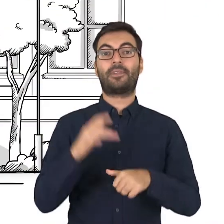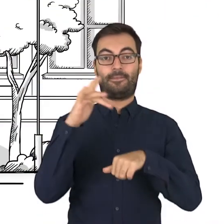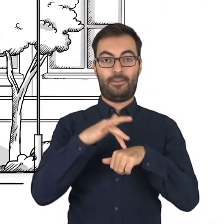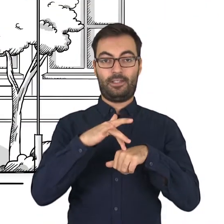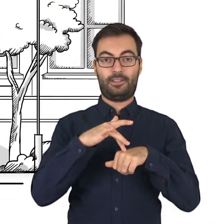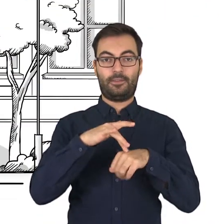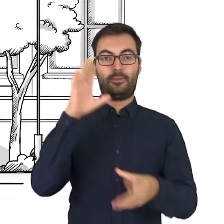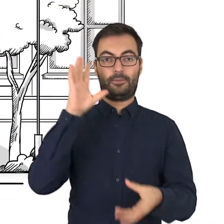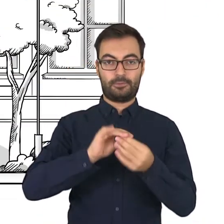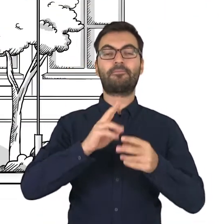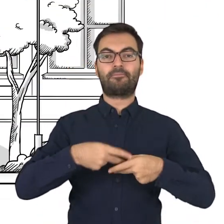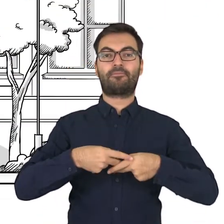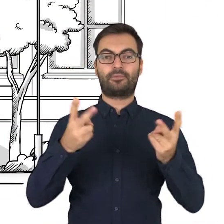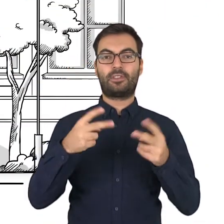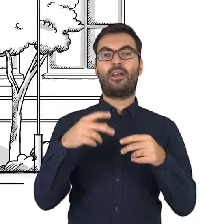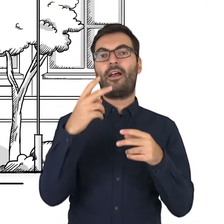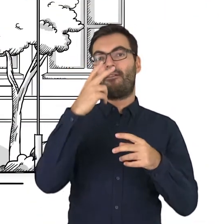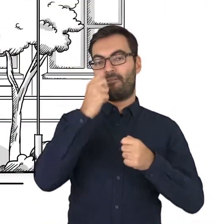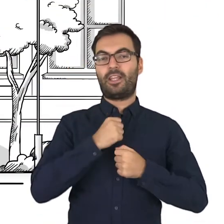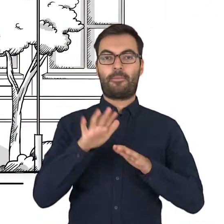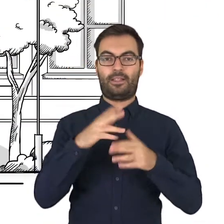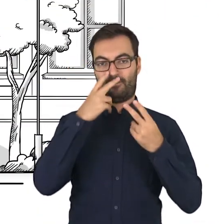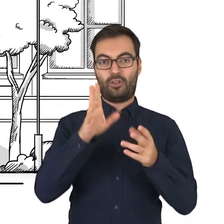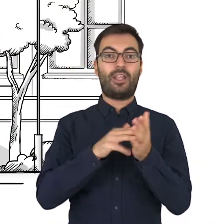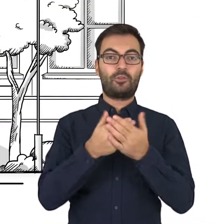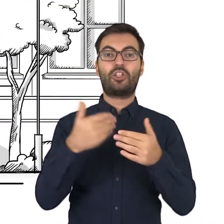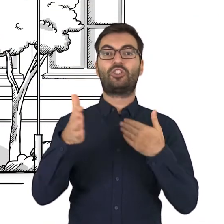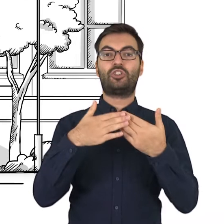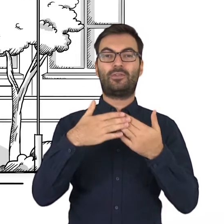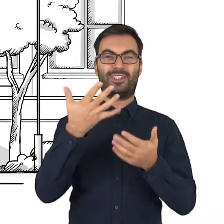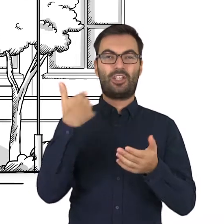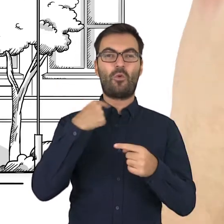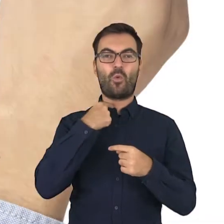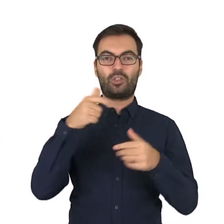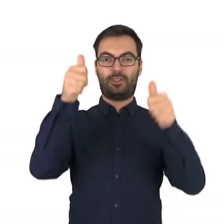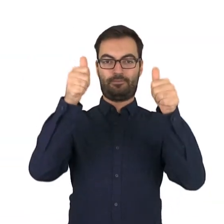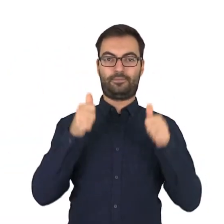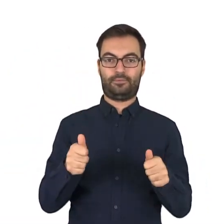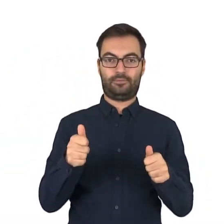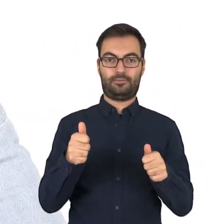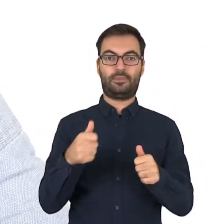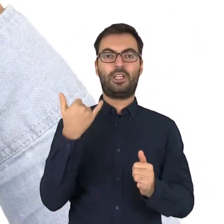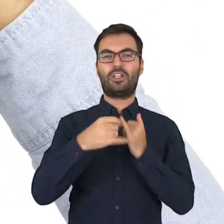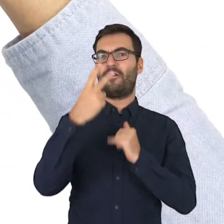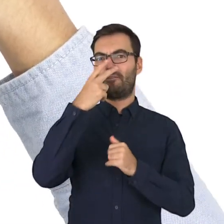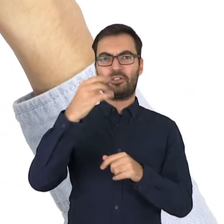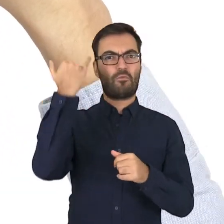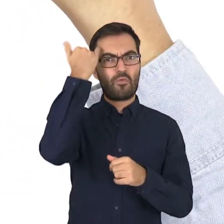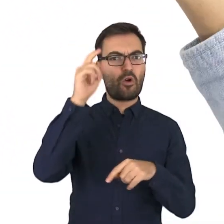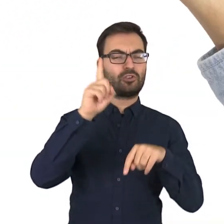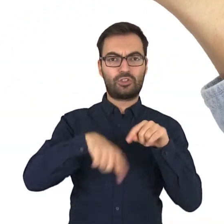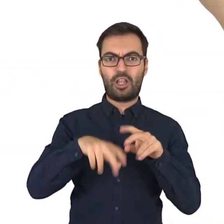Wyniki głosowania zostaną wywieszone w widocznym miejscu, na przykład na drzwiach lokalu wyborczego. Każdy, kto zauważy